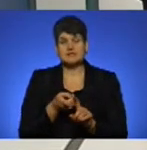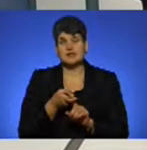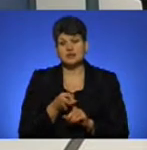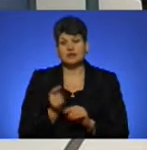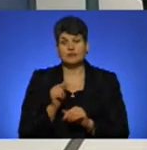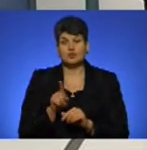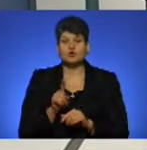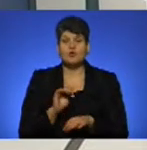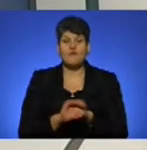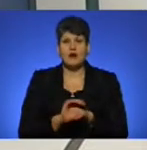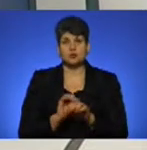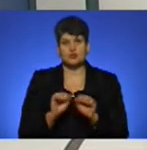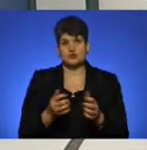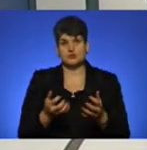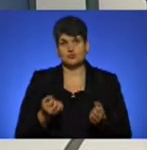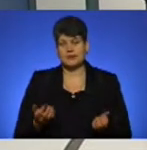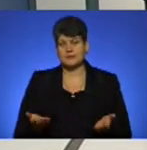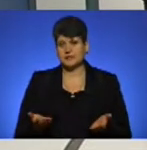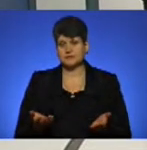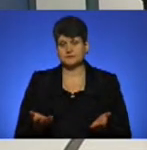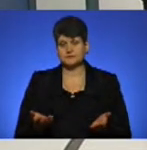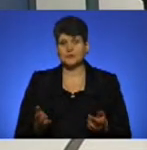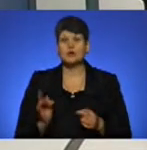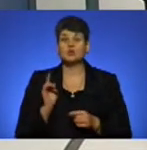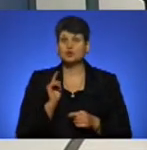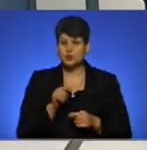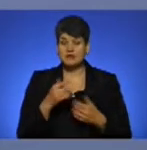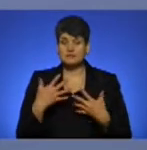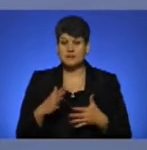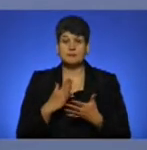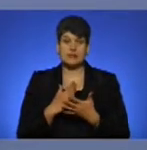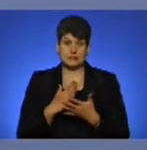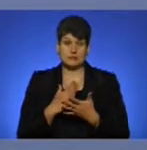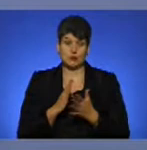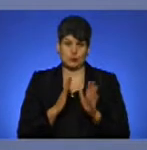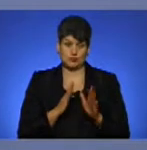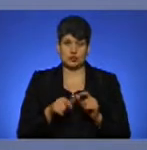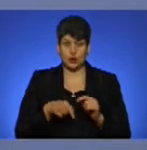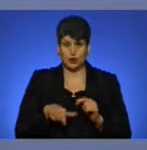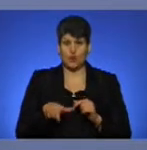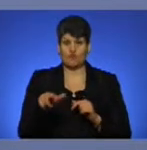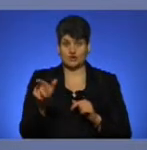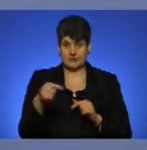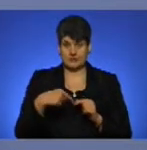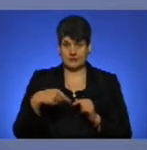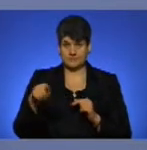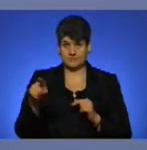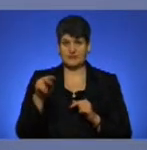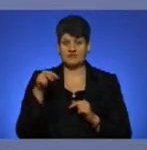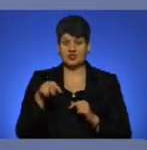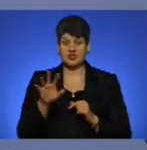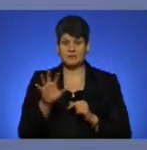по факту можна отримати. Тоді вже при існуючій довжині полоси 2500